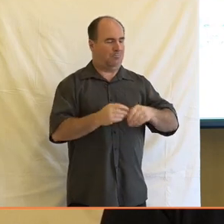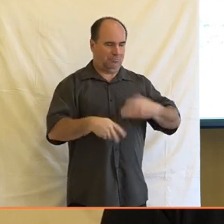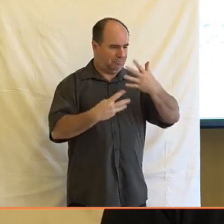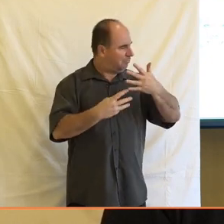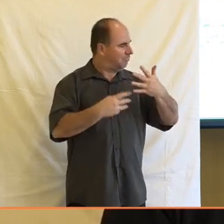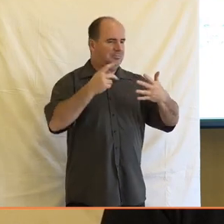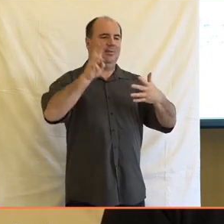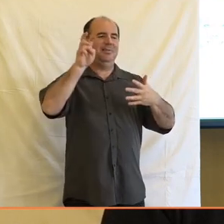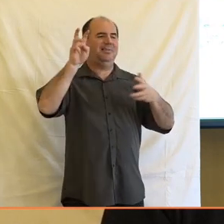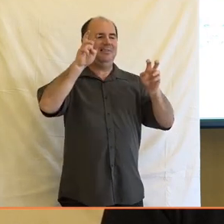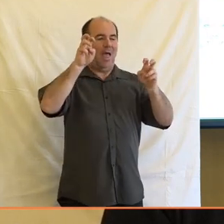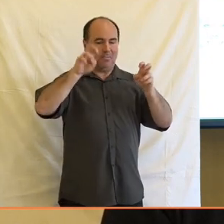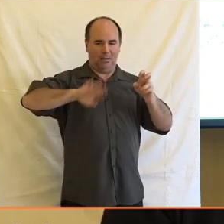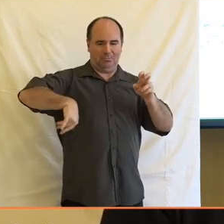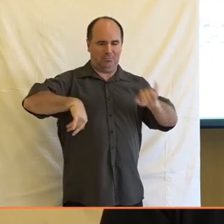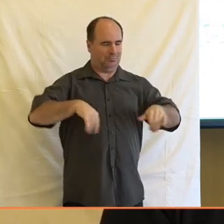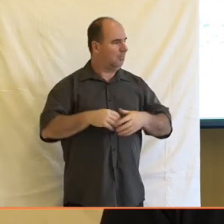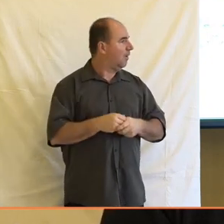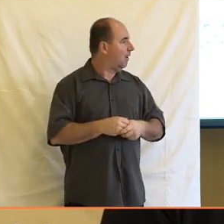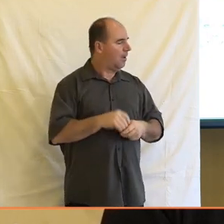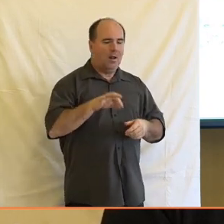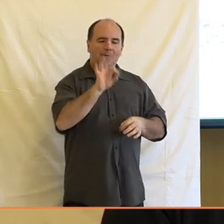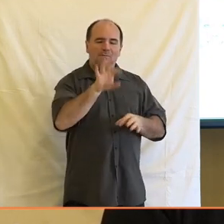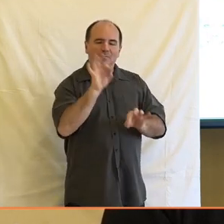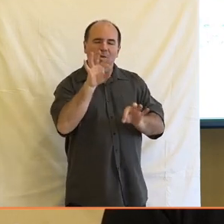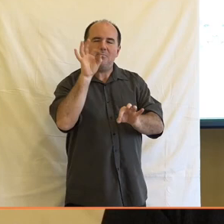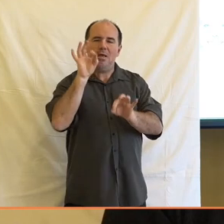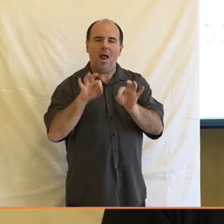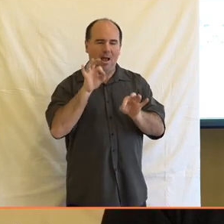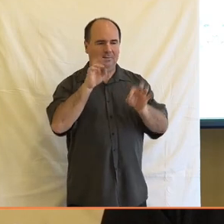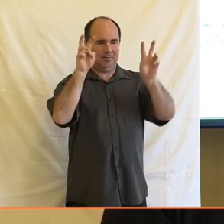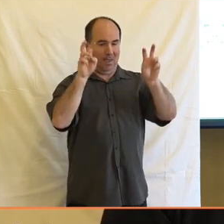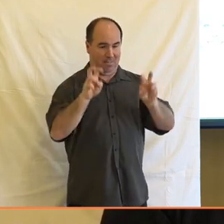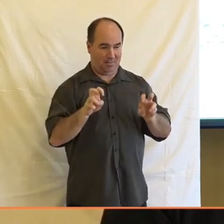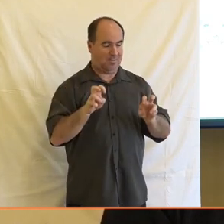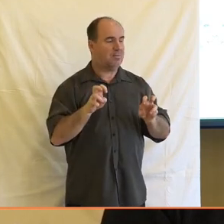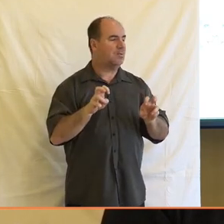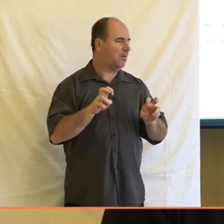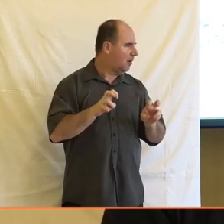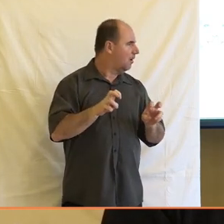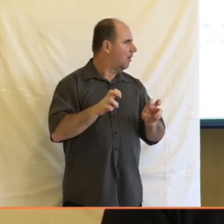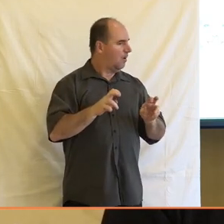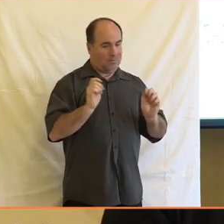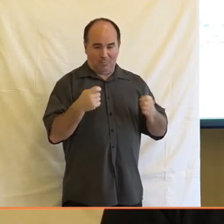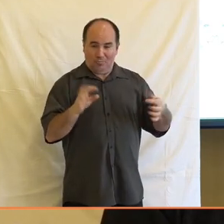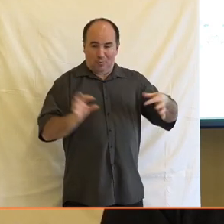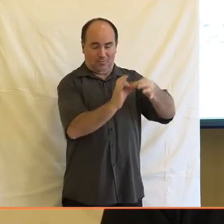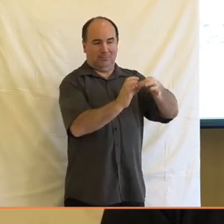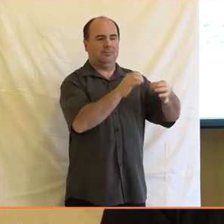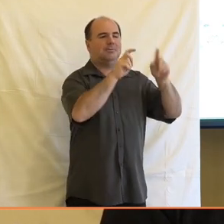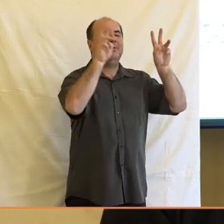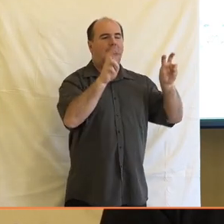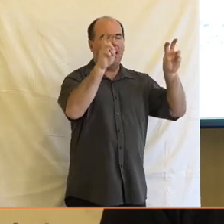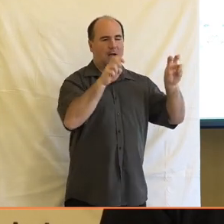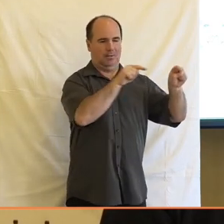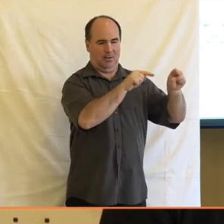Současně to natypovávání nemusí běžet ruku v ruce s tím, jaká je významnost toho daného tématu, což zejména